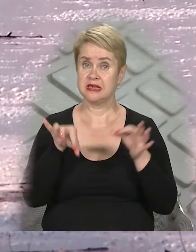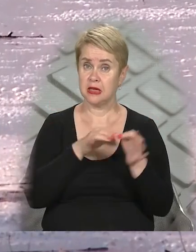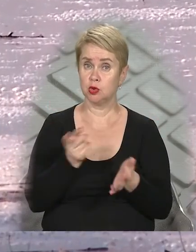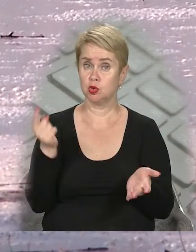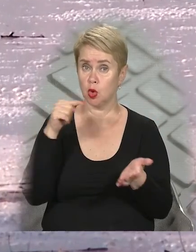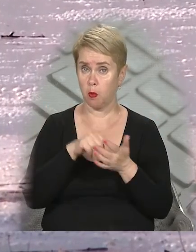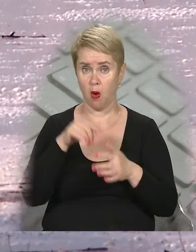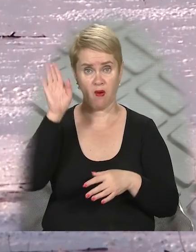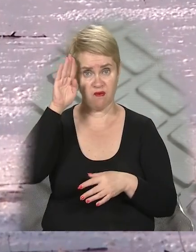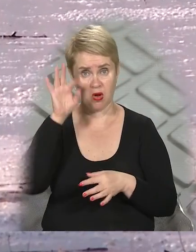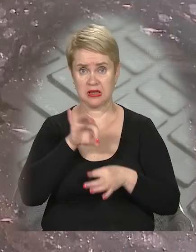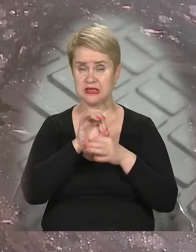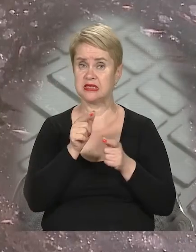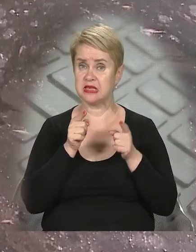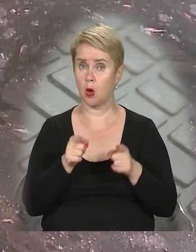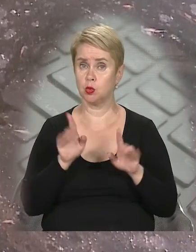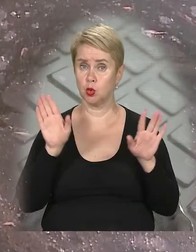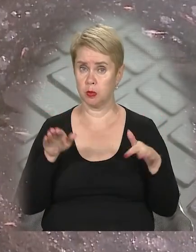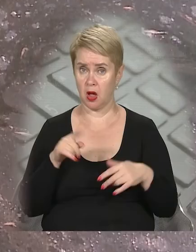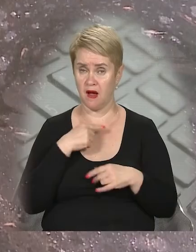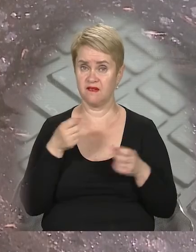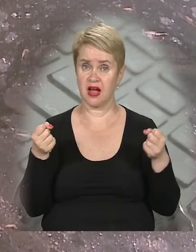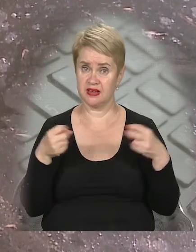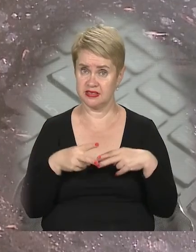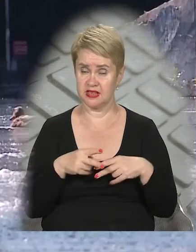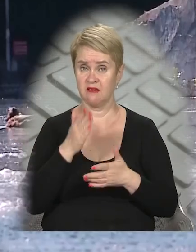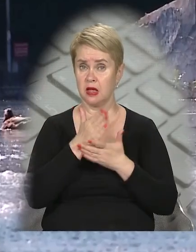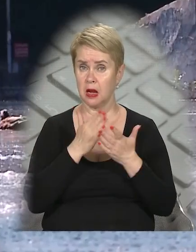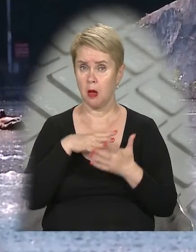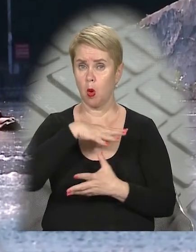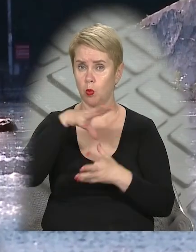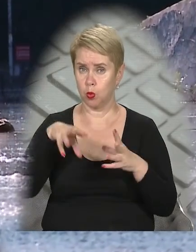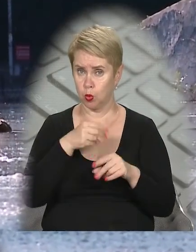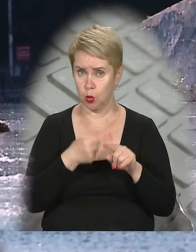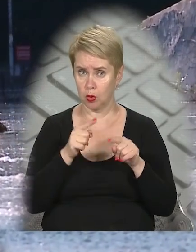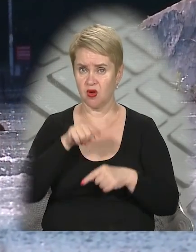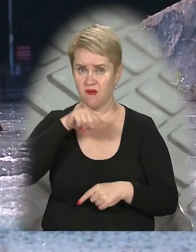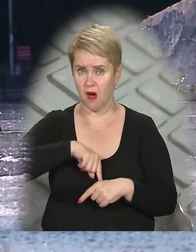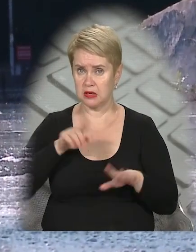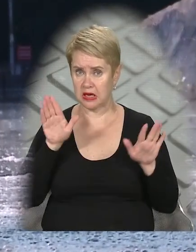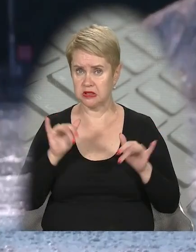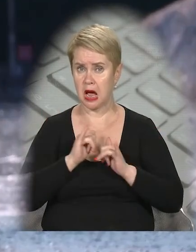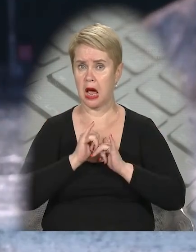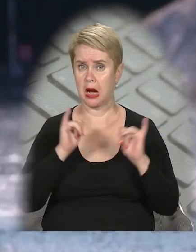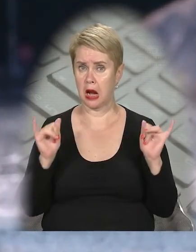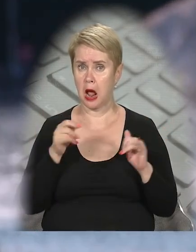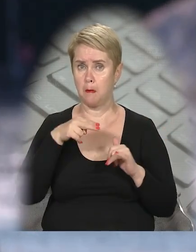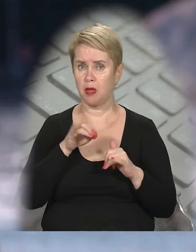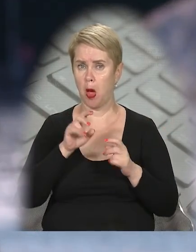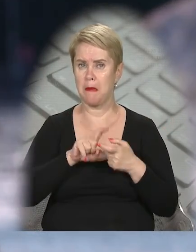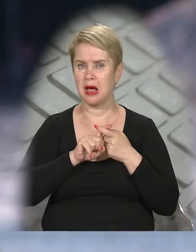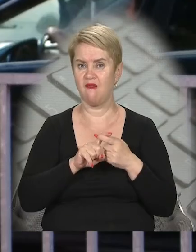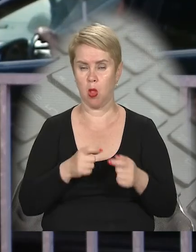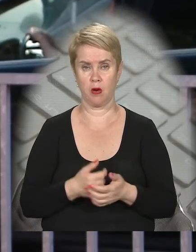потрапляє у водойму, несе загрозу птахам, кажуть фахівці. Від хлібобулочних виробів в організмі качки розвивається патогенна